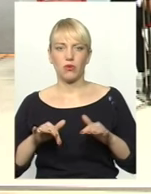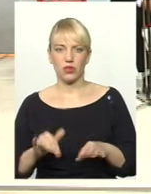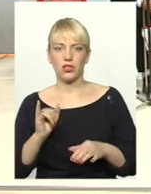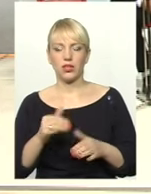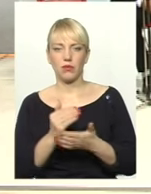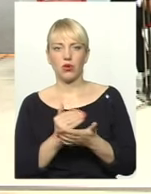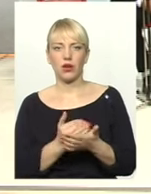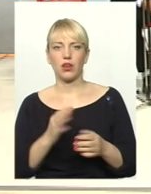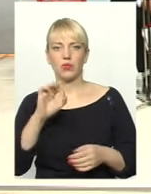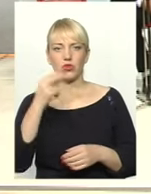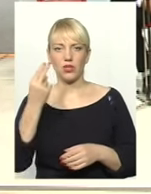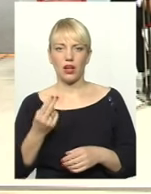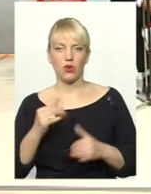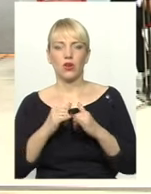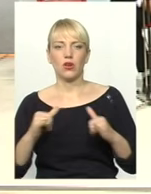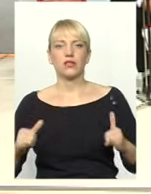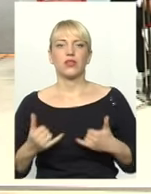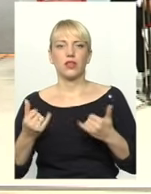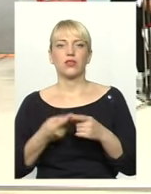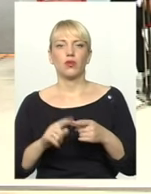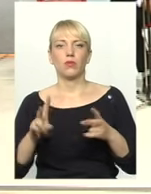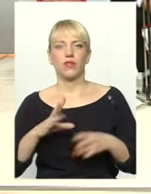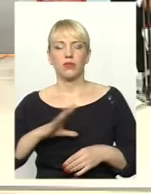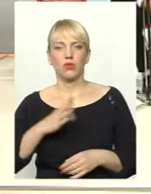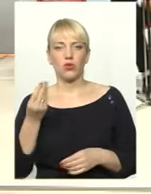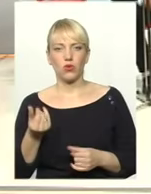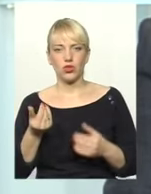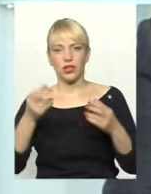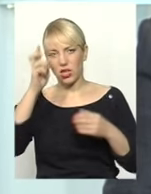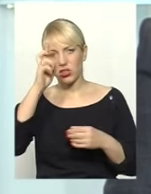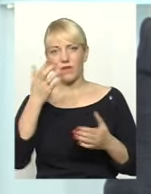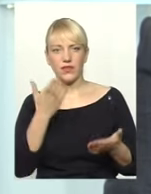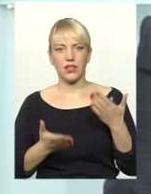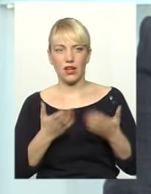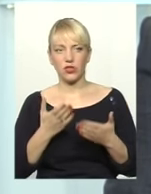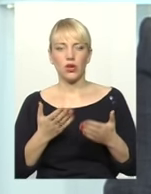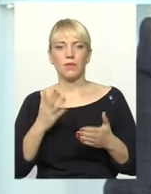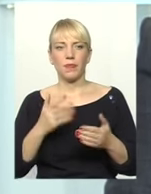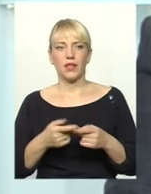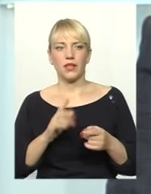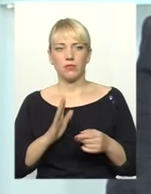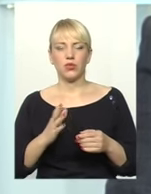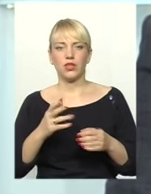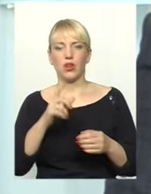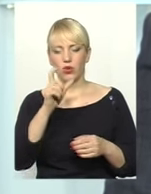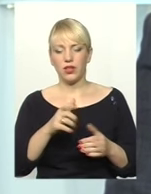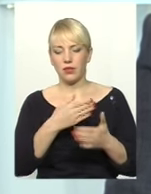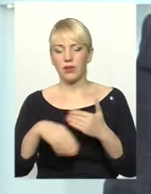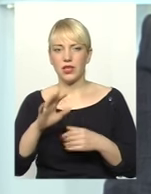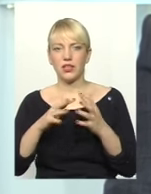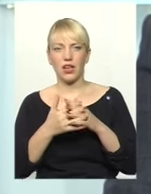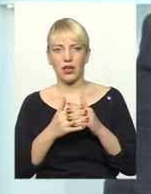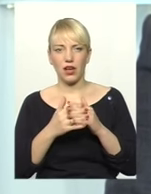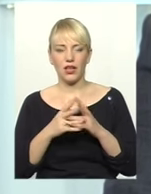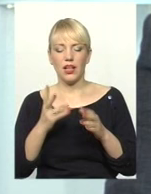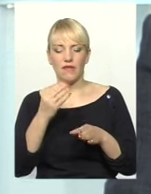програми, які з соціального розвитку. Для цього повинні бути кошти, в першу чергу, державні. Тому що, якщо ми, наприклад, на піддержку аграрного бізнесу говоримо, що